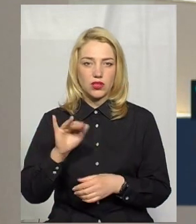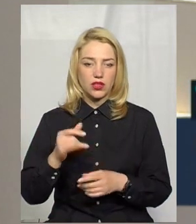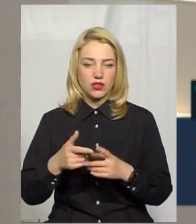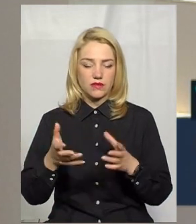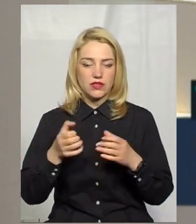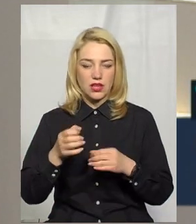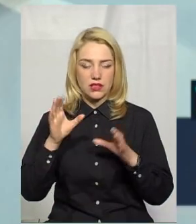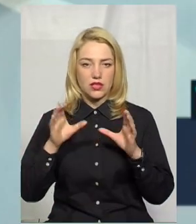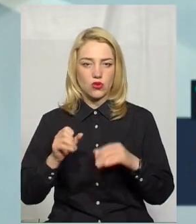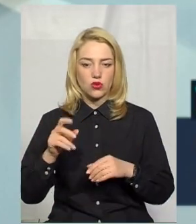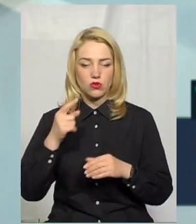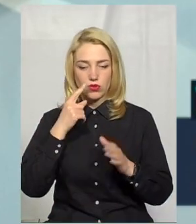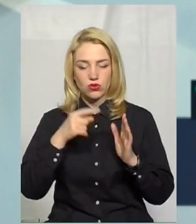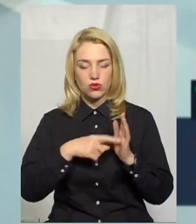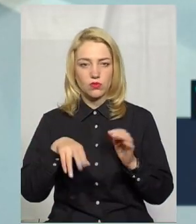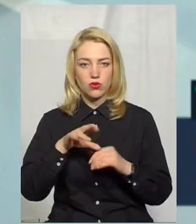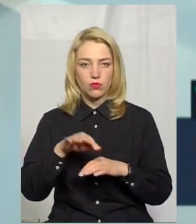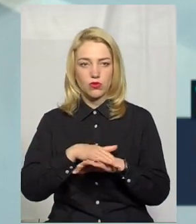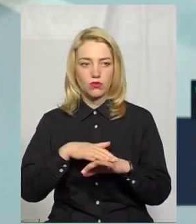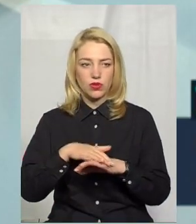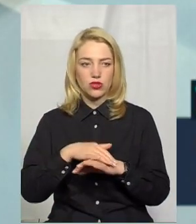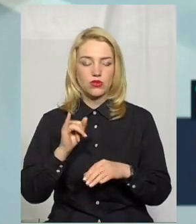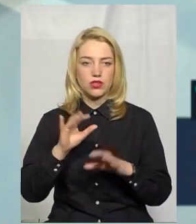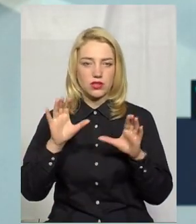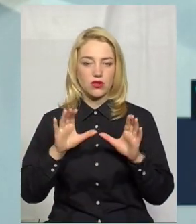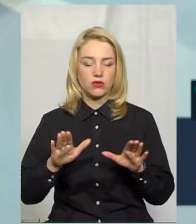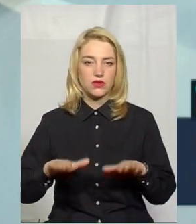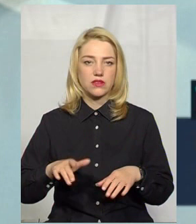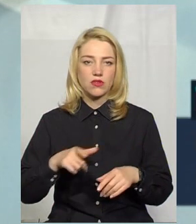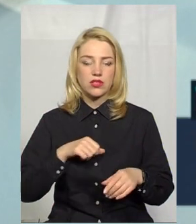закон про доступ до публічної інформації і закон про місцеве самоврядування.